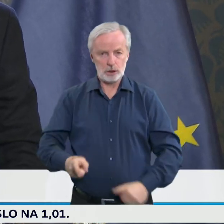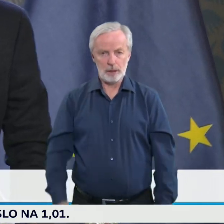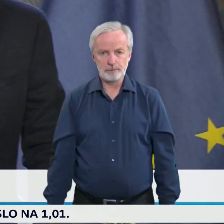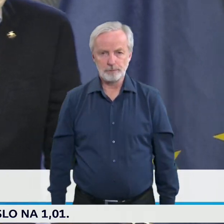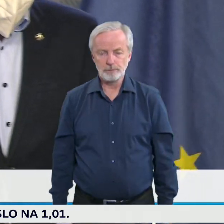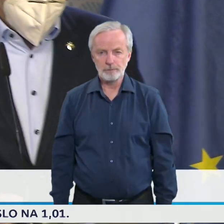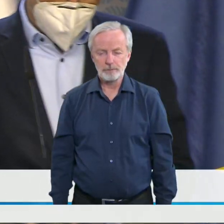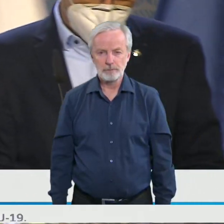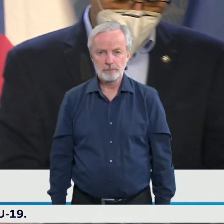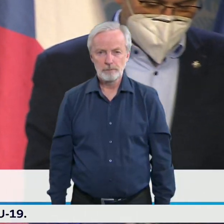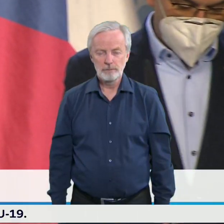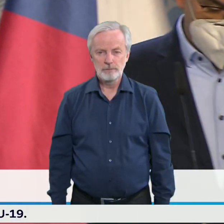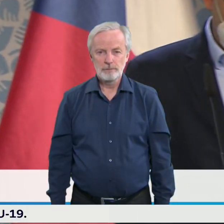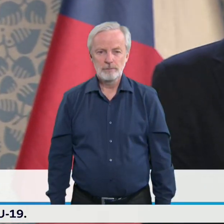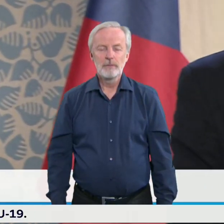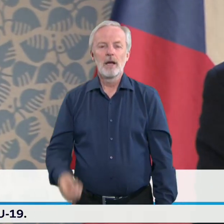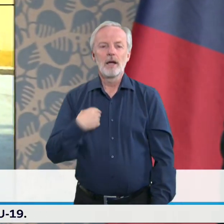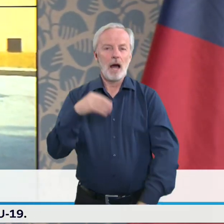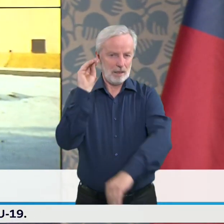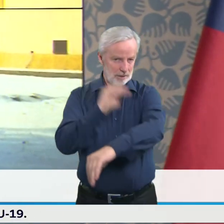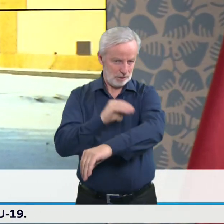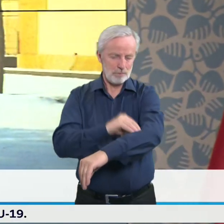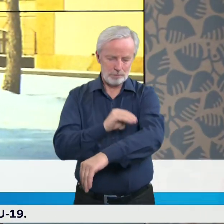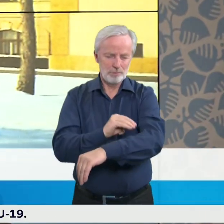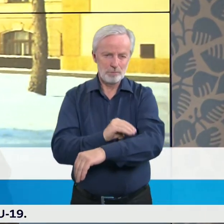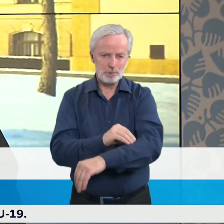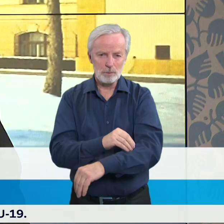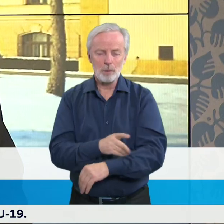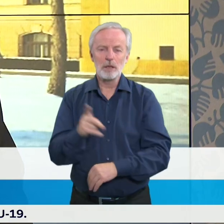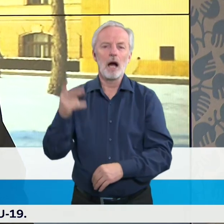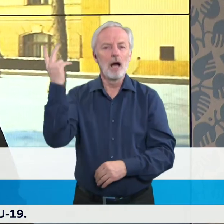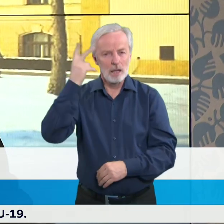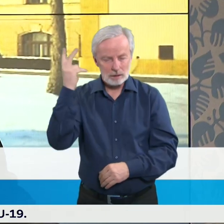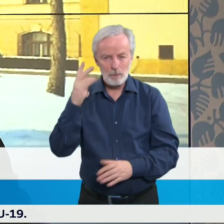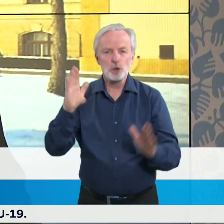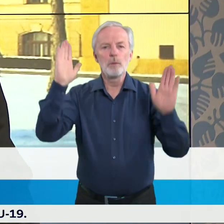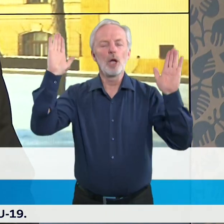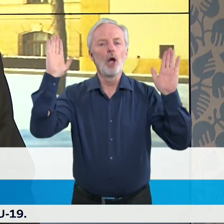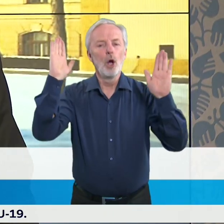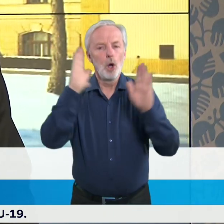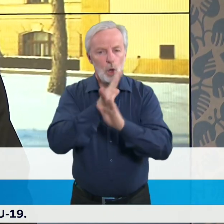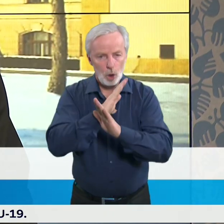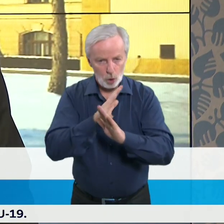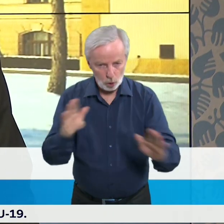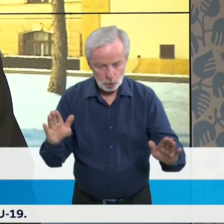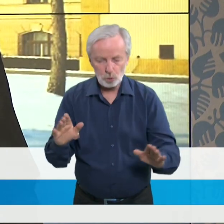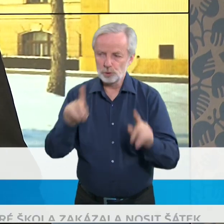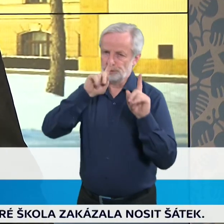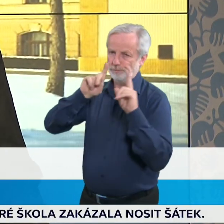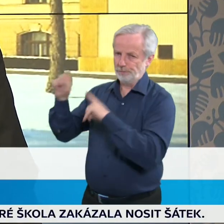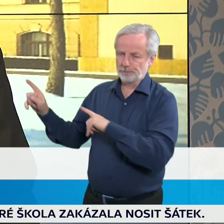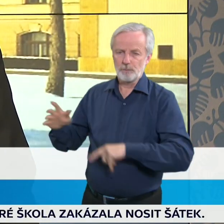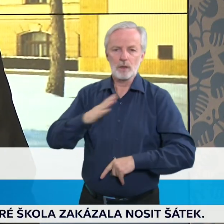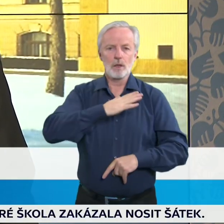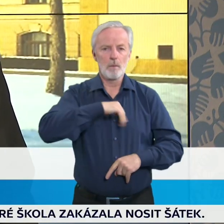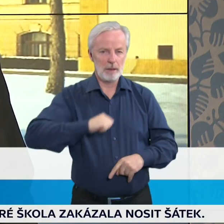Krátce doplním. Samozřejmě to rozhodnutí je plně v kompetenci kolegů z Ministerstva zdravotnictví. Ta